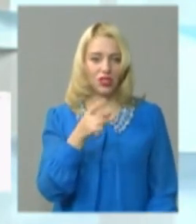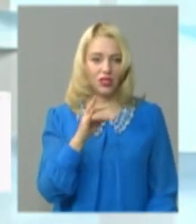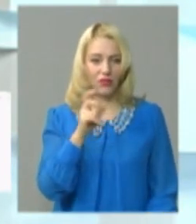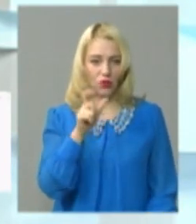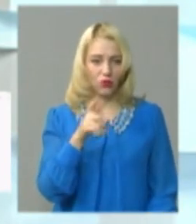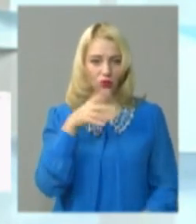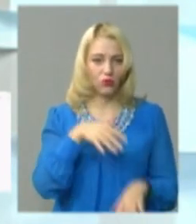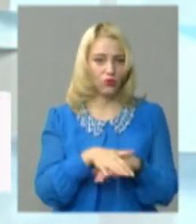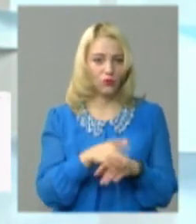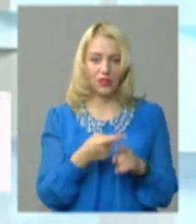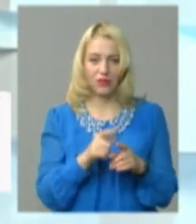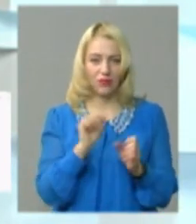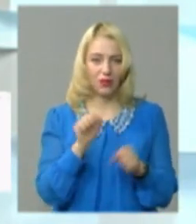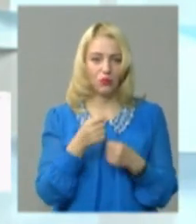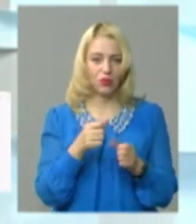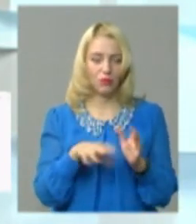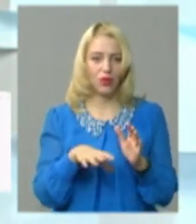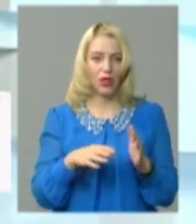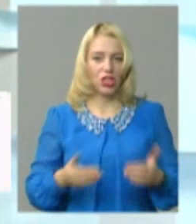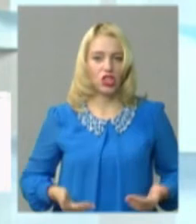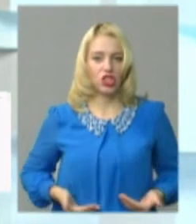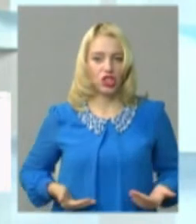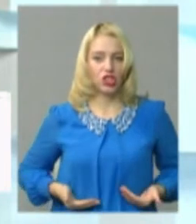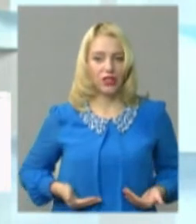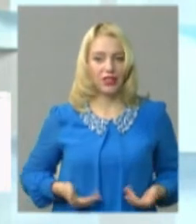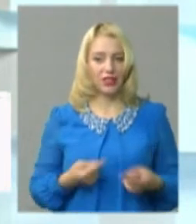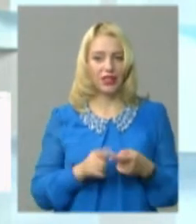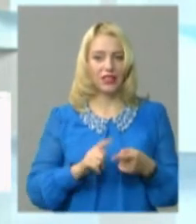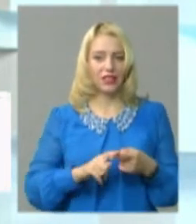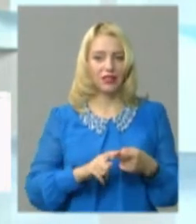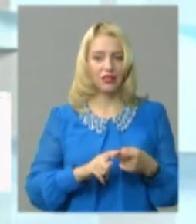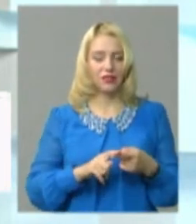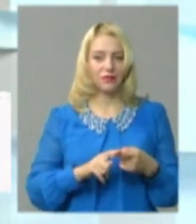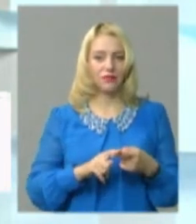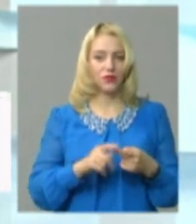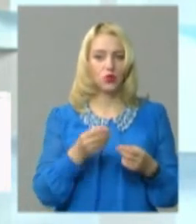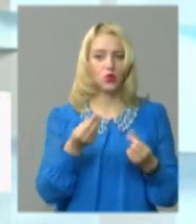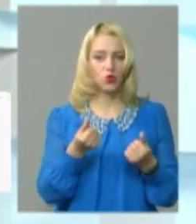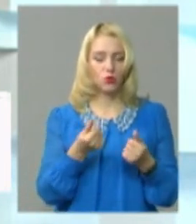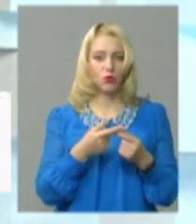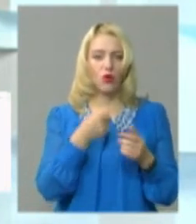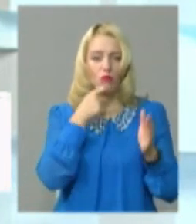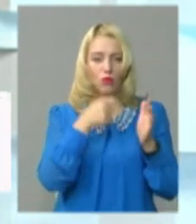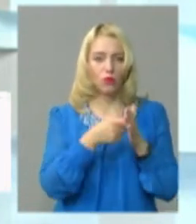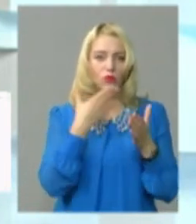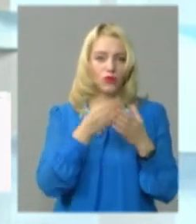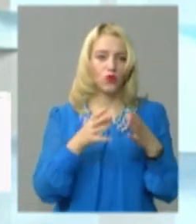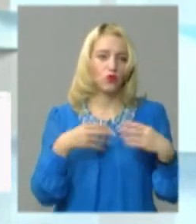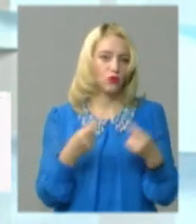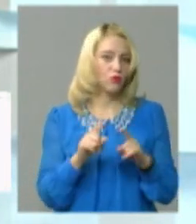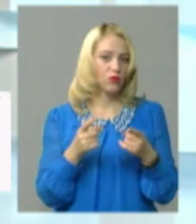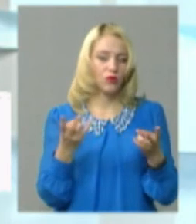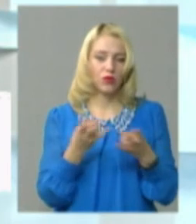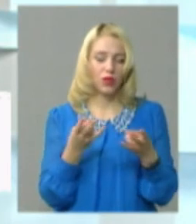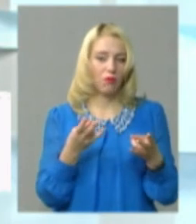зрозуміла, що вона не може прожити на цю суму, прокормити свою сім'ю. Тому